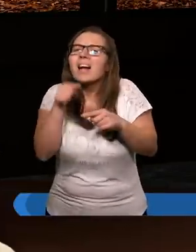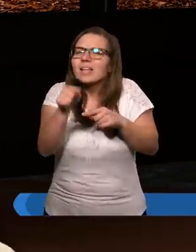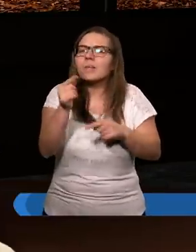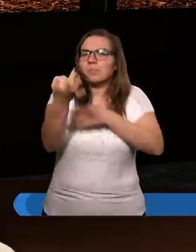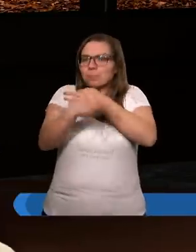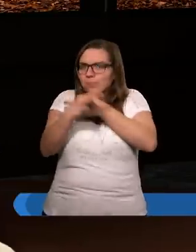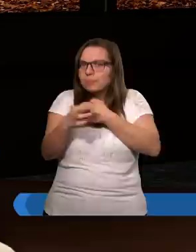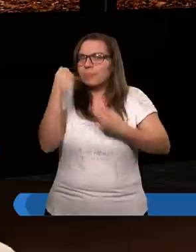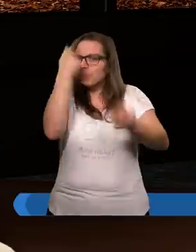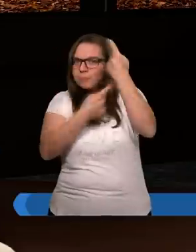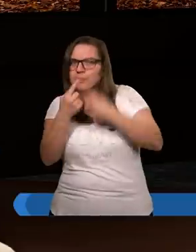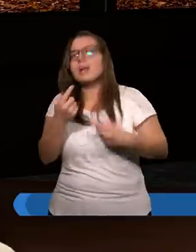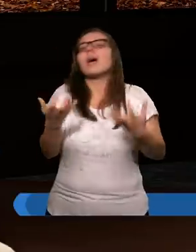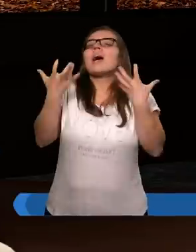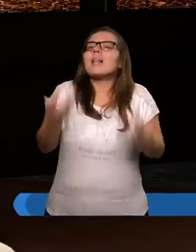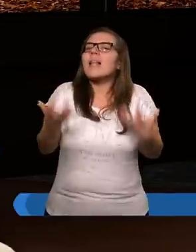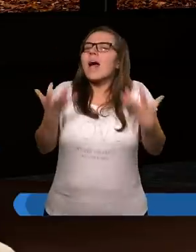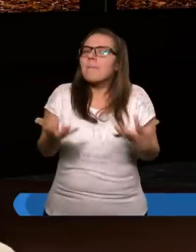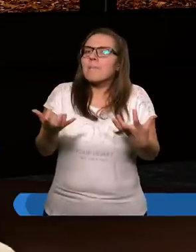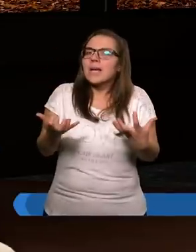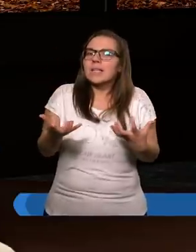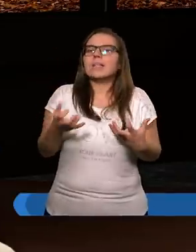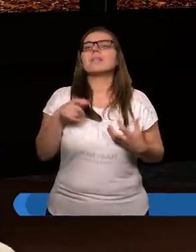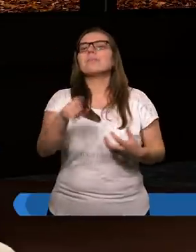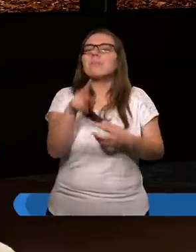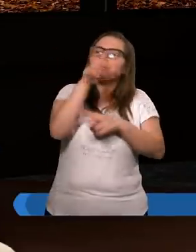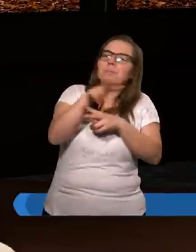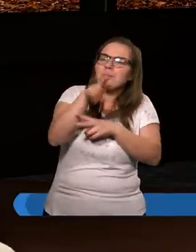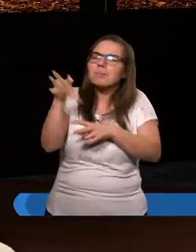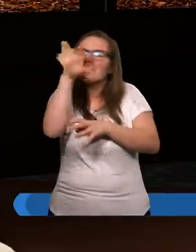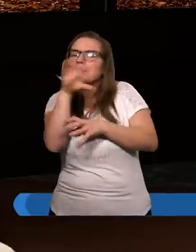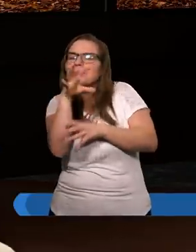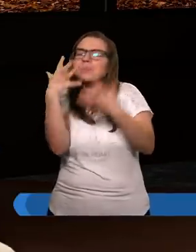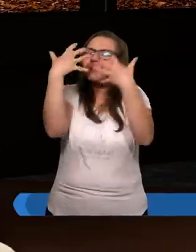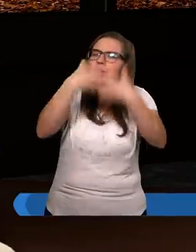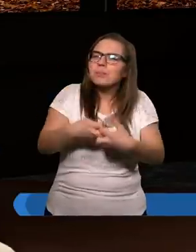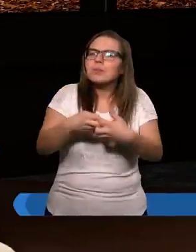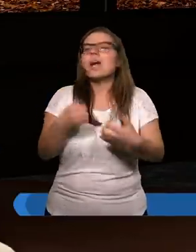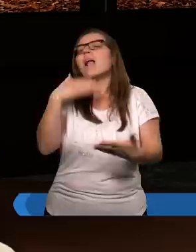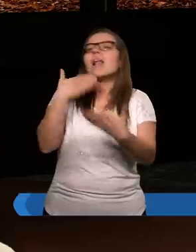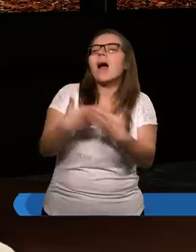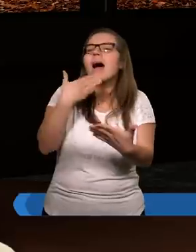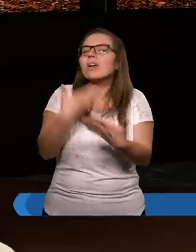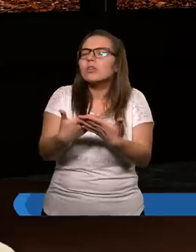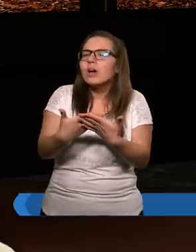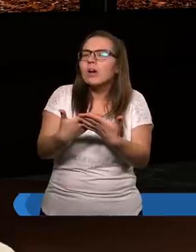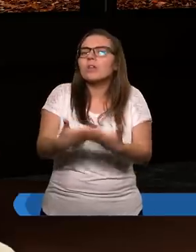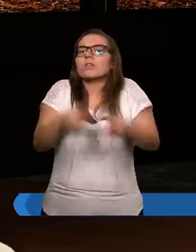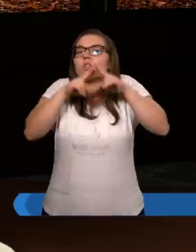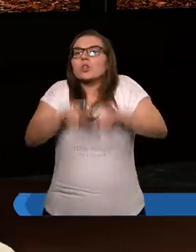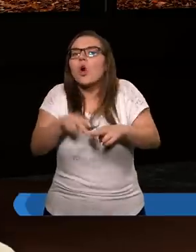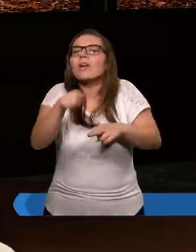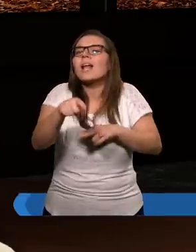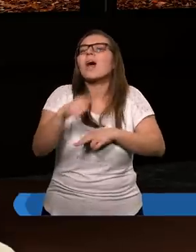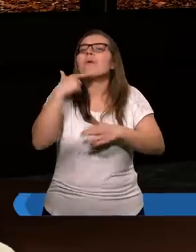studiować, chcemy przyjrzeć się, dlaczego został